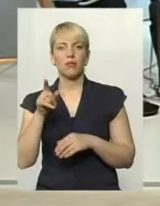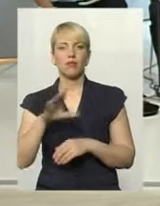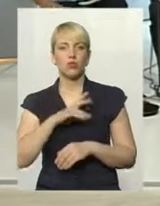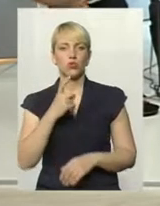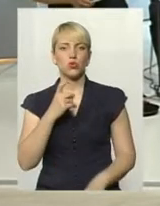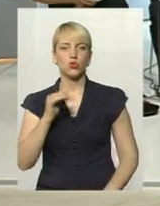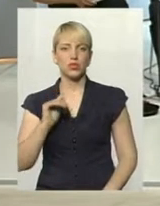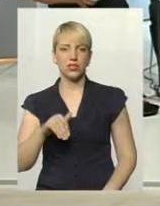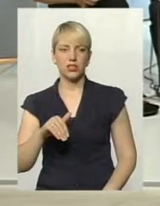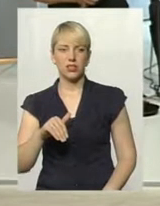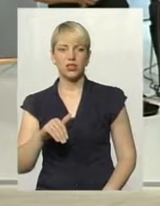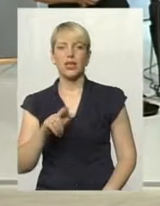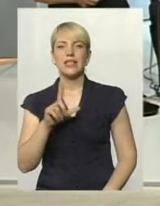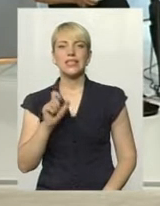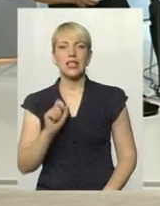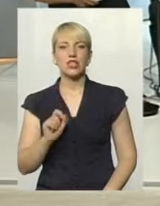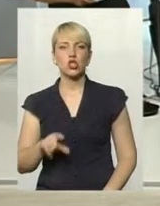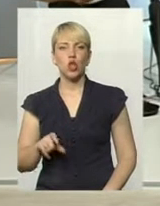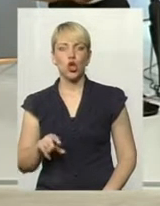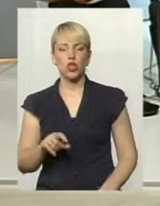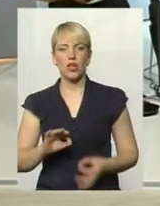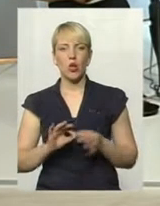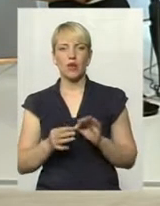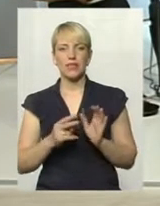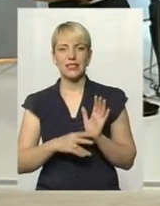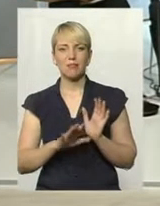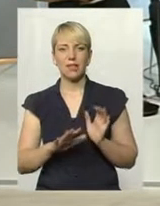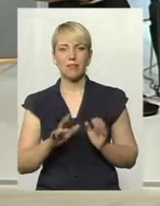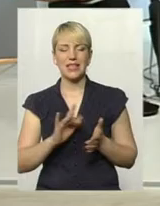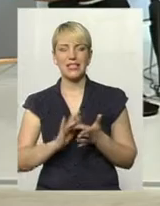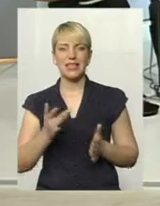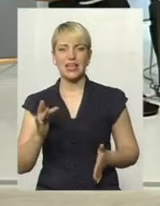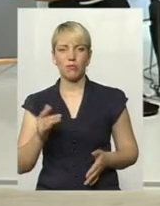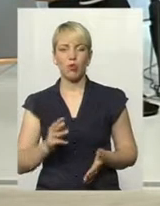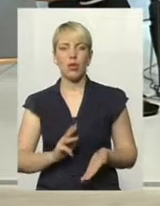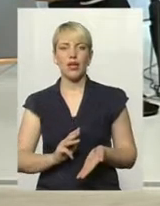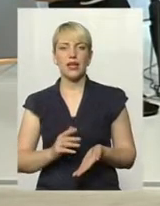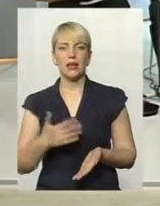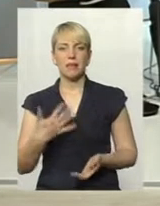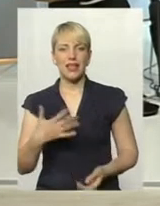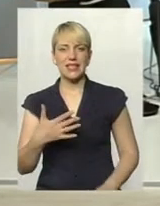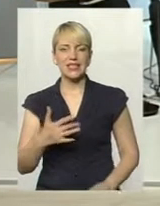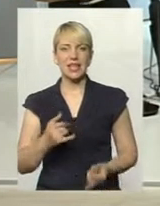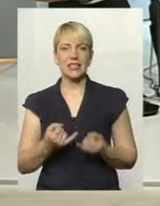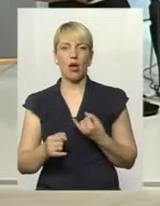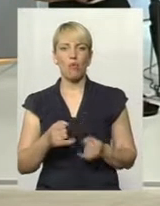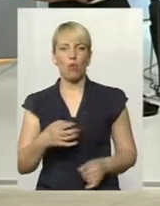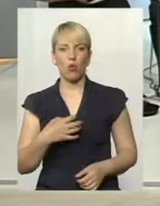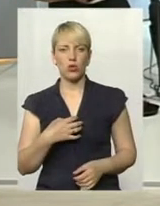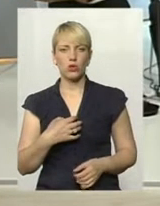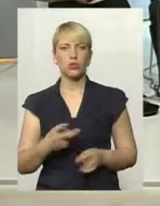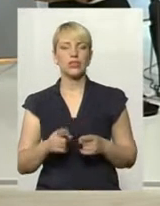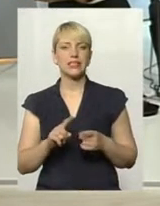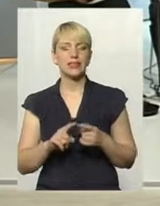за золото на Олімпіаді, 75 за срібло і 50 за бронзу. Ми підняли